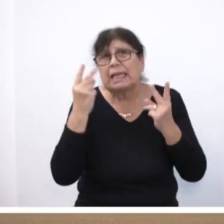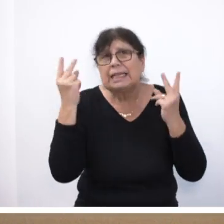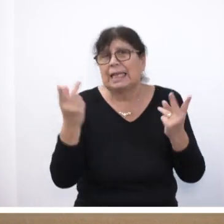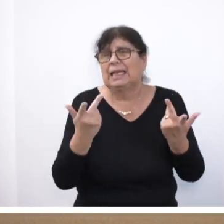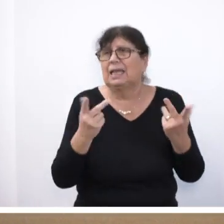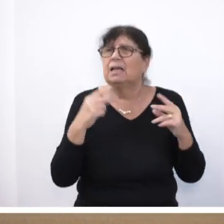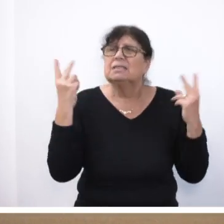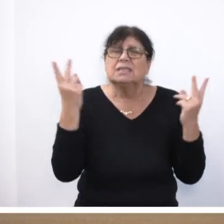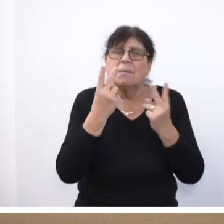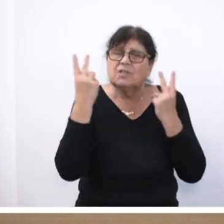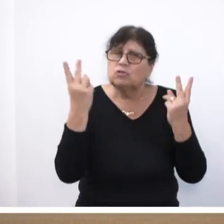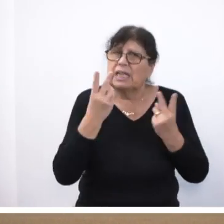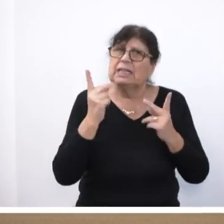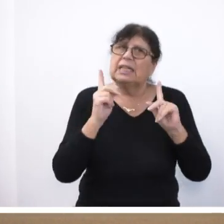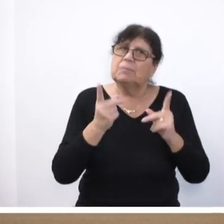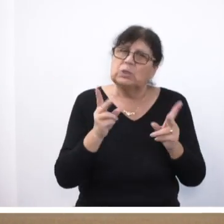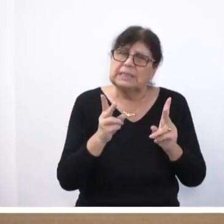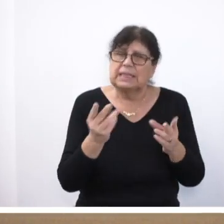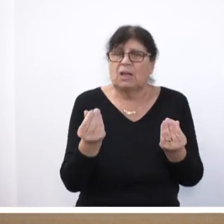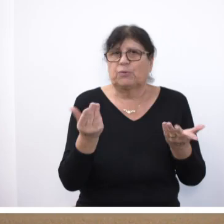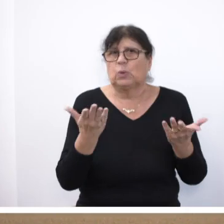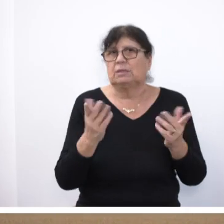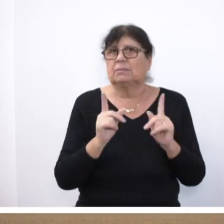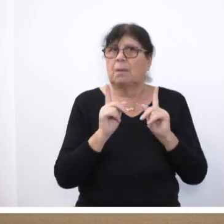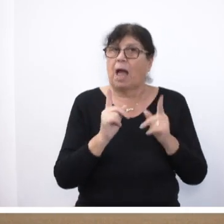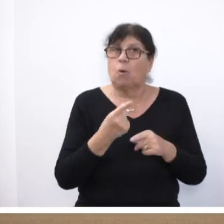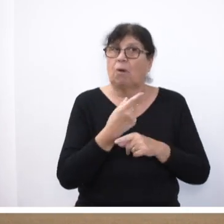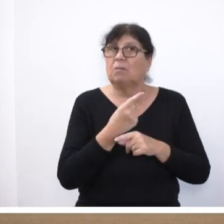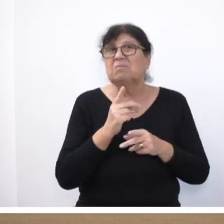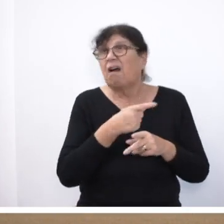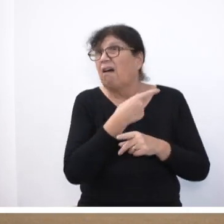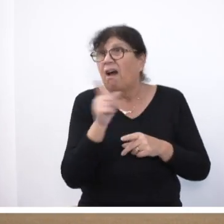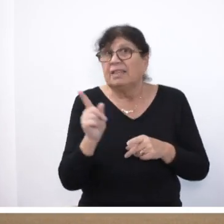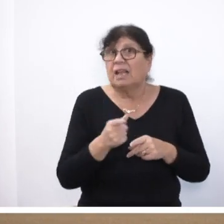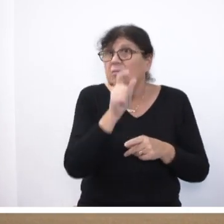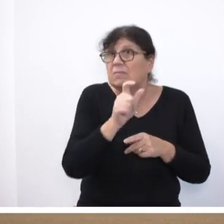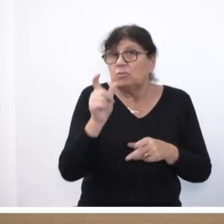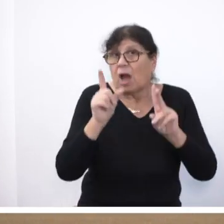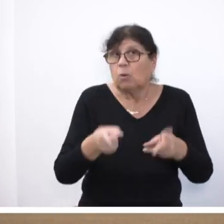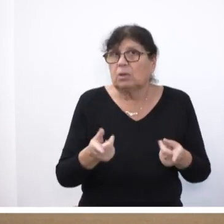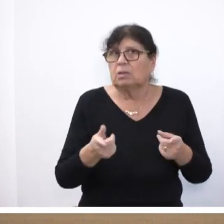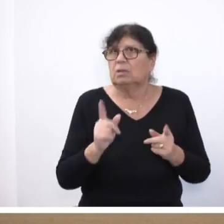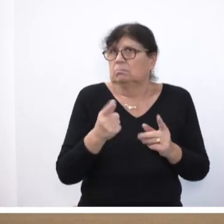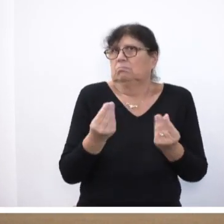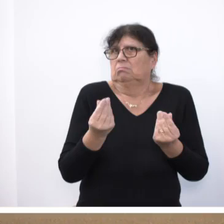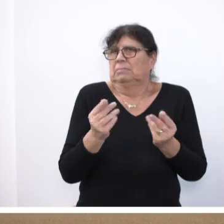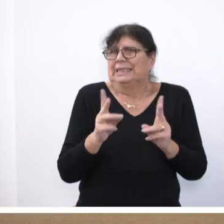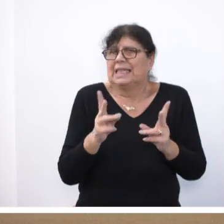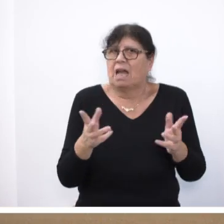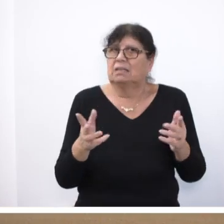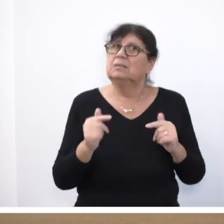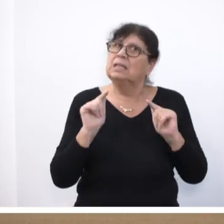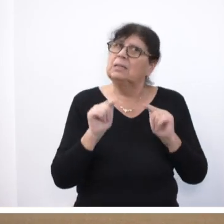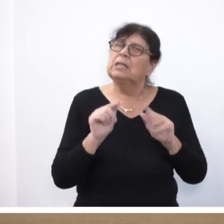Selbstverständlich, selbstverständlich müssen sie sich sicher fühlen, aber auch alle anderen müssen sich sicher fühlen. Wir müssen dafür sorgen, wir als